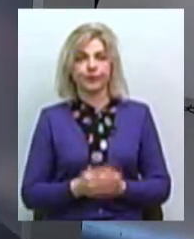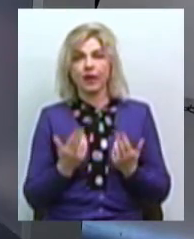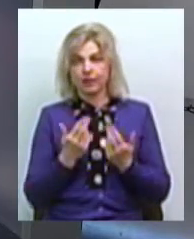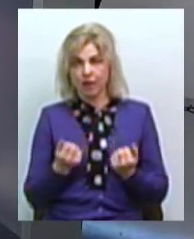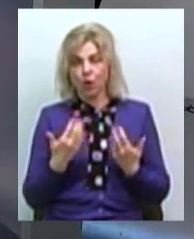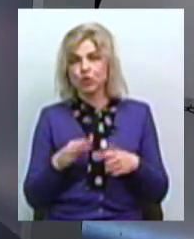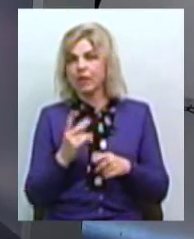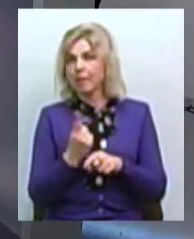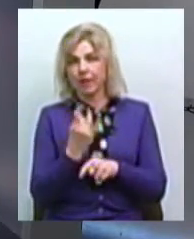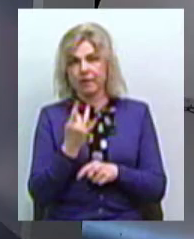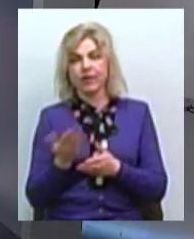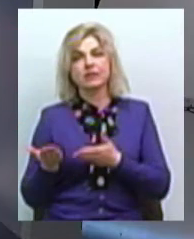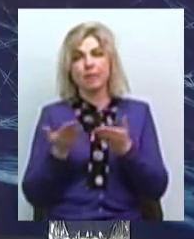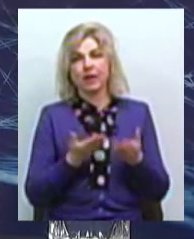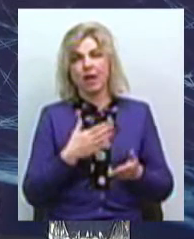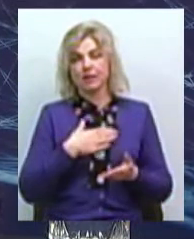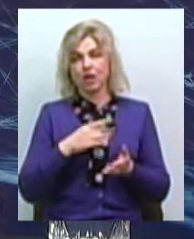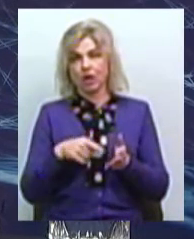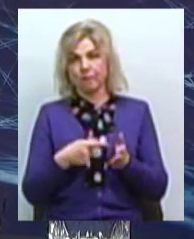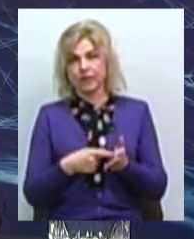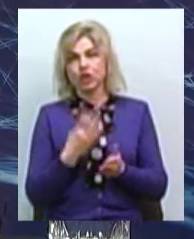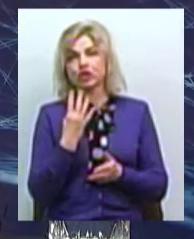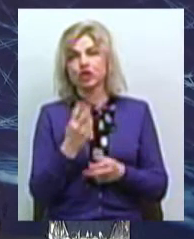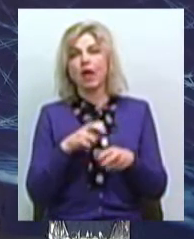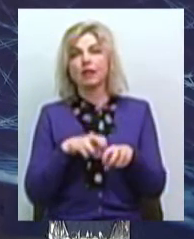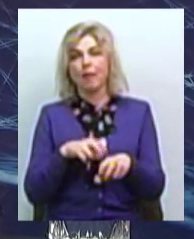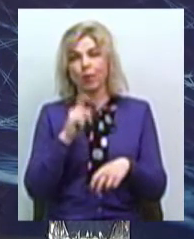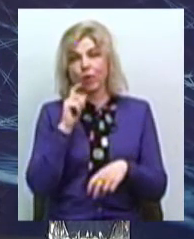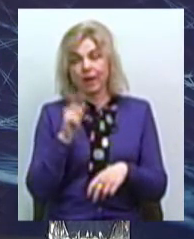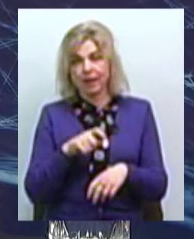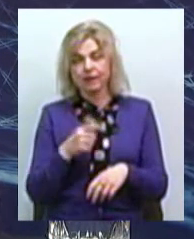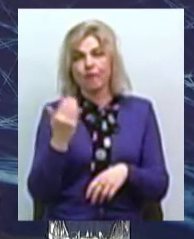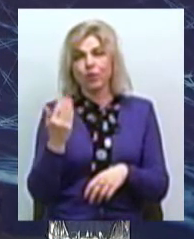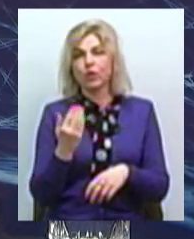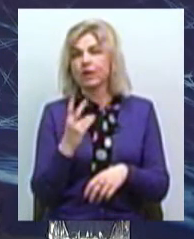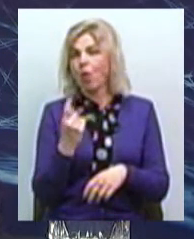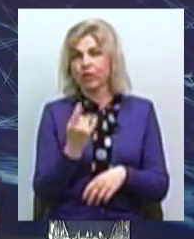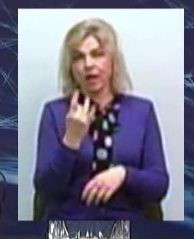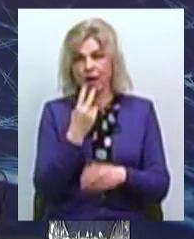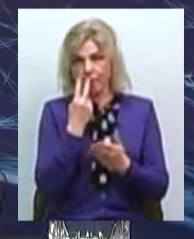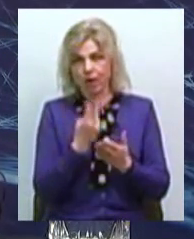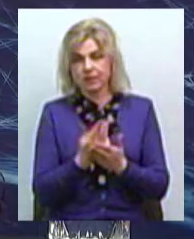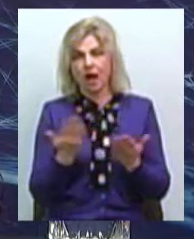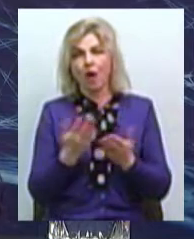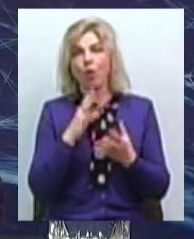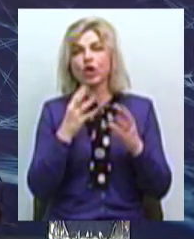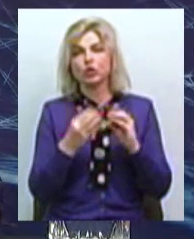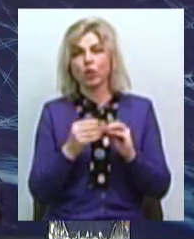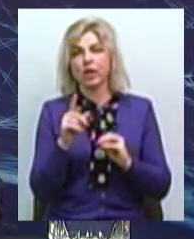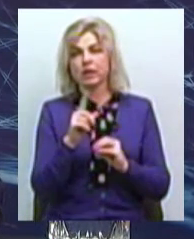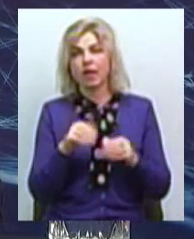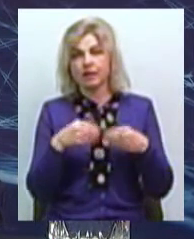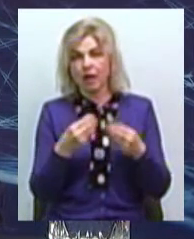вперше запрошуємо до нашого міста тов «Чотири лапи Україна». Вони вже неодноразово показали, який результат можуть надати за дуже